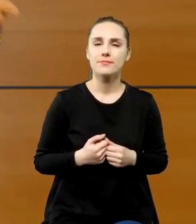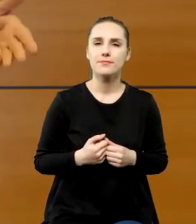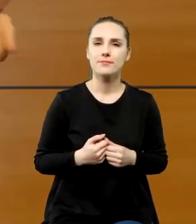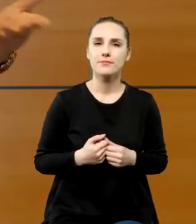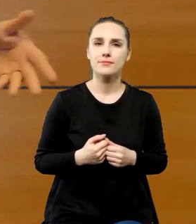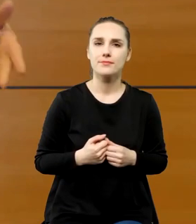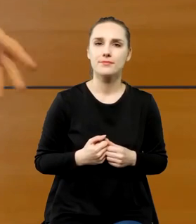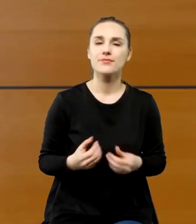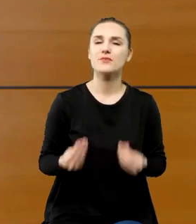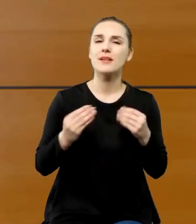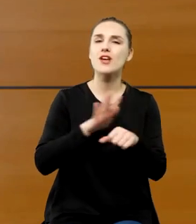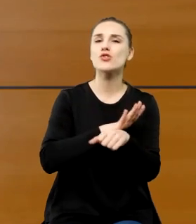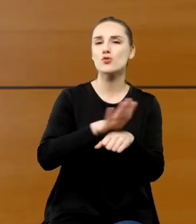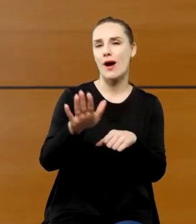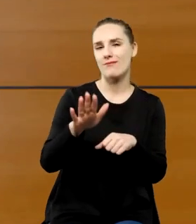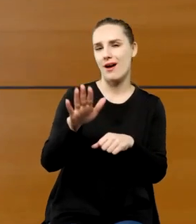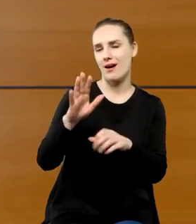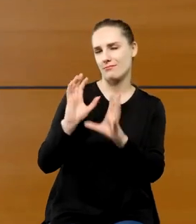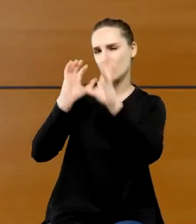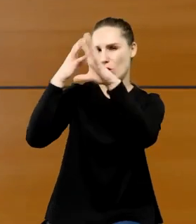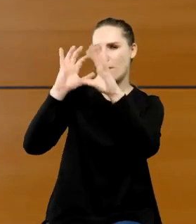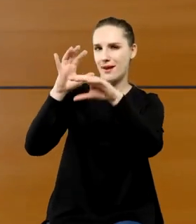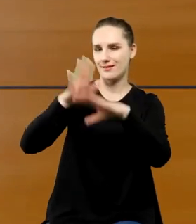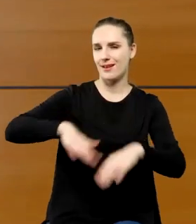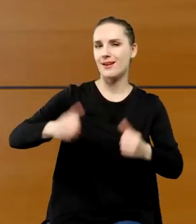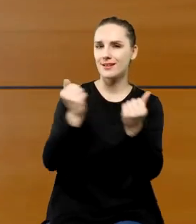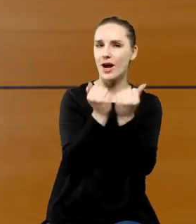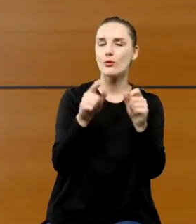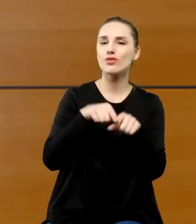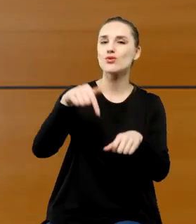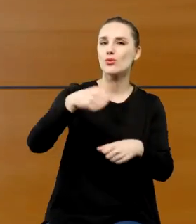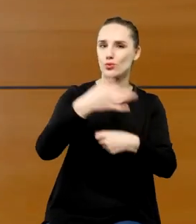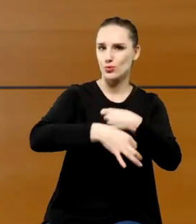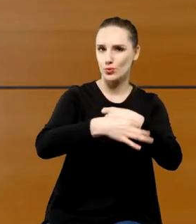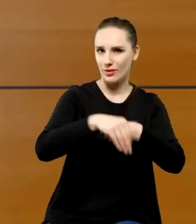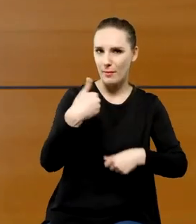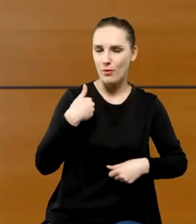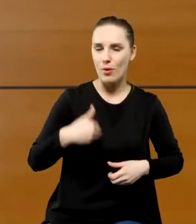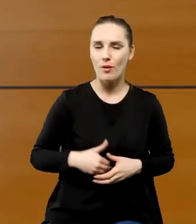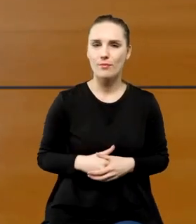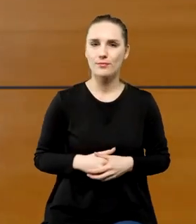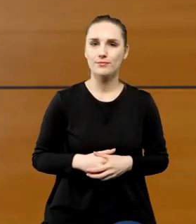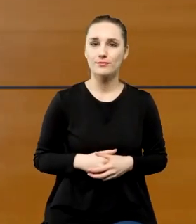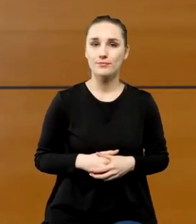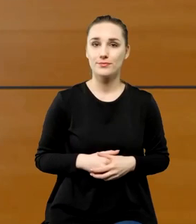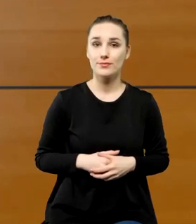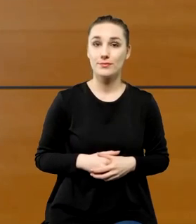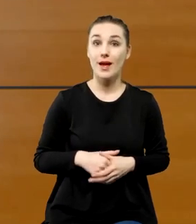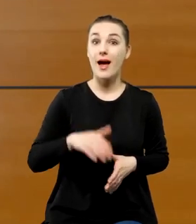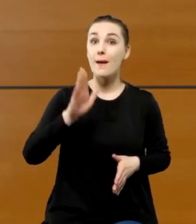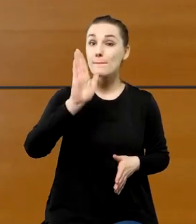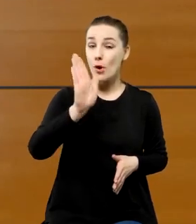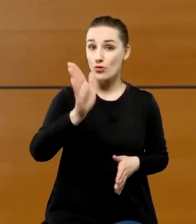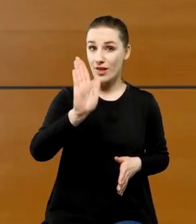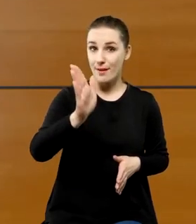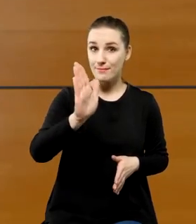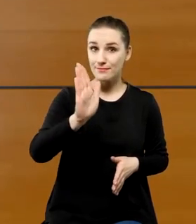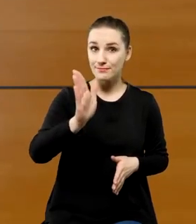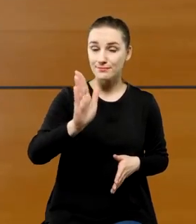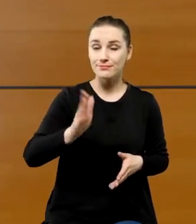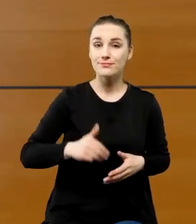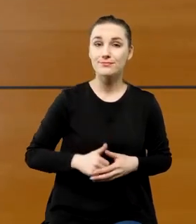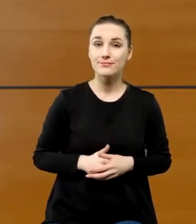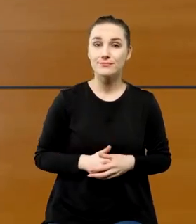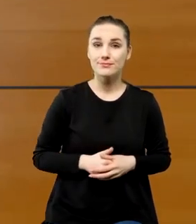sławy Kopernika w Krakowie i jego studiów. Chwilę po tym, kiedy